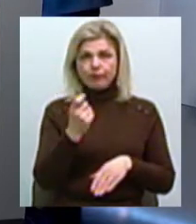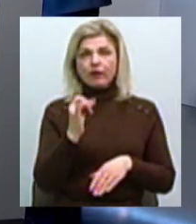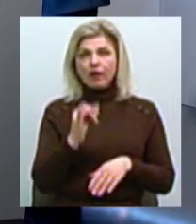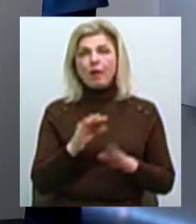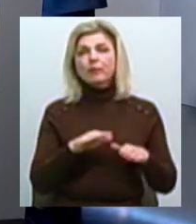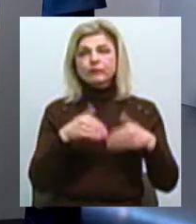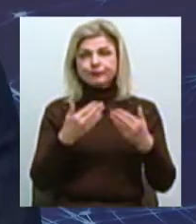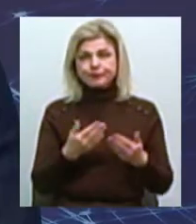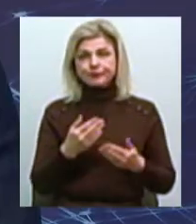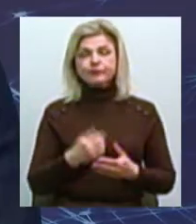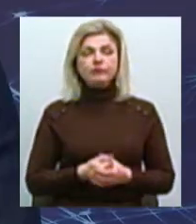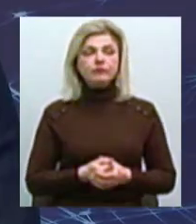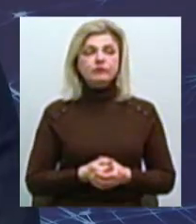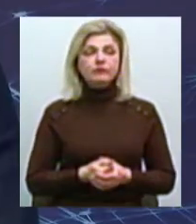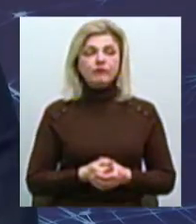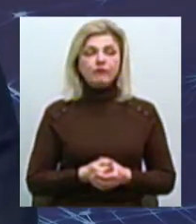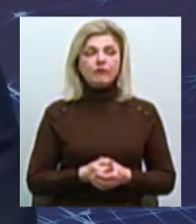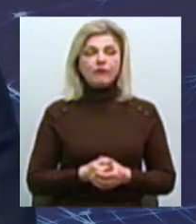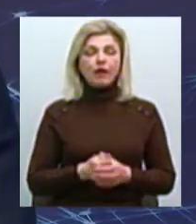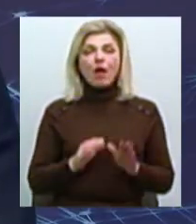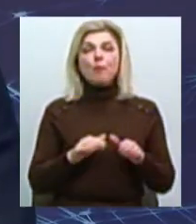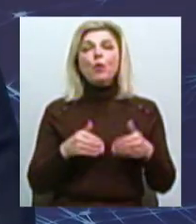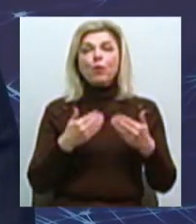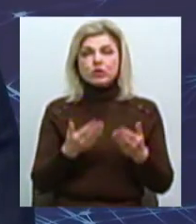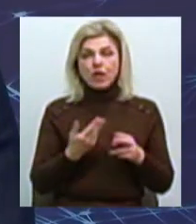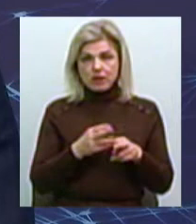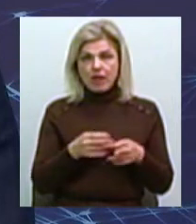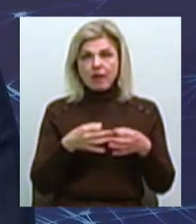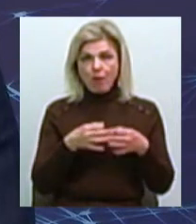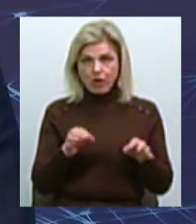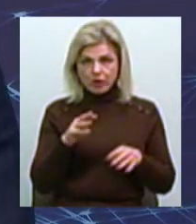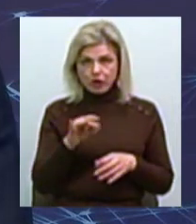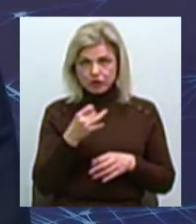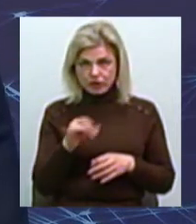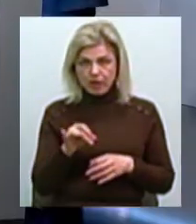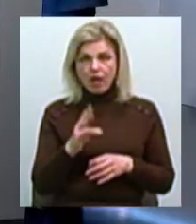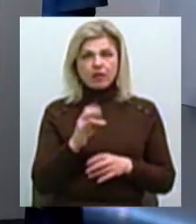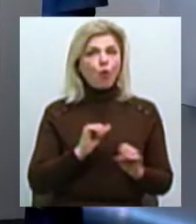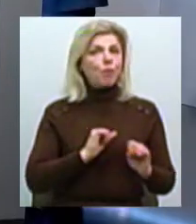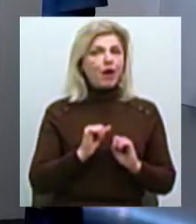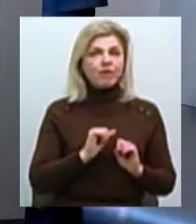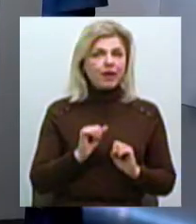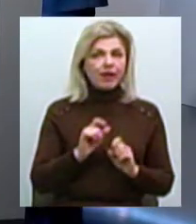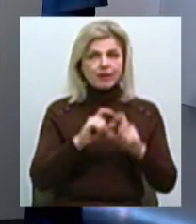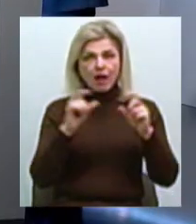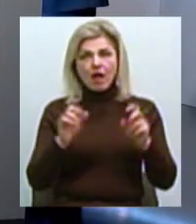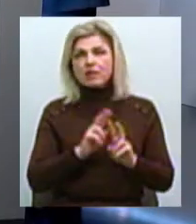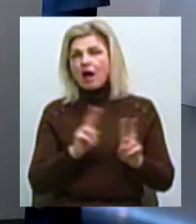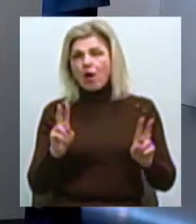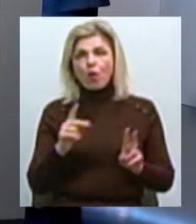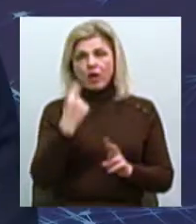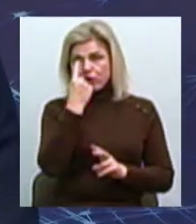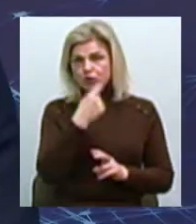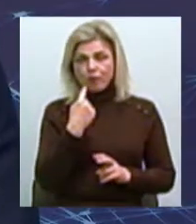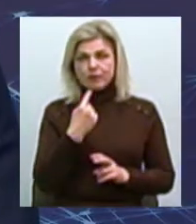пропозиції Але сам процес пропозиції, це, так би мовити, демократичний процес Ні управління, ні якась інша структура, ні ви особисто